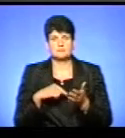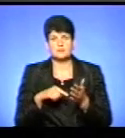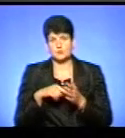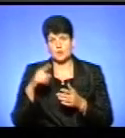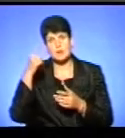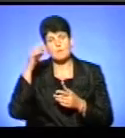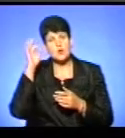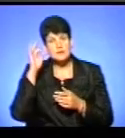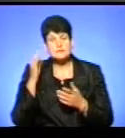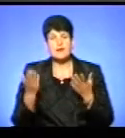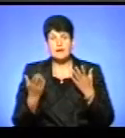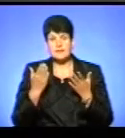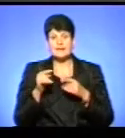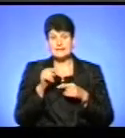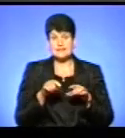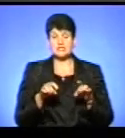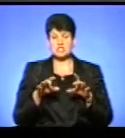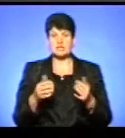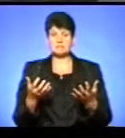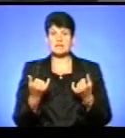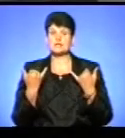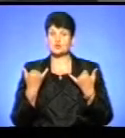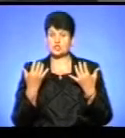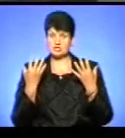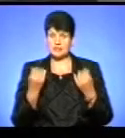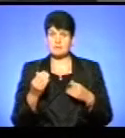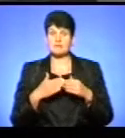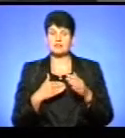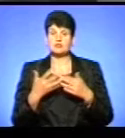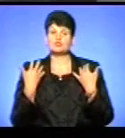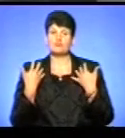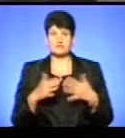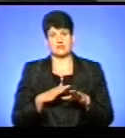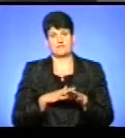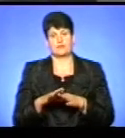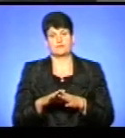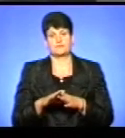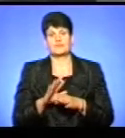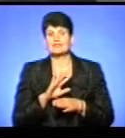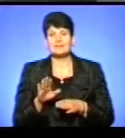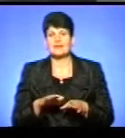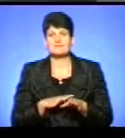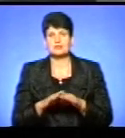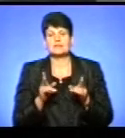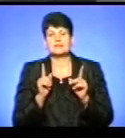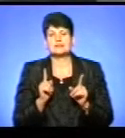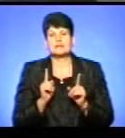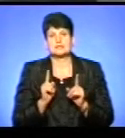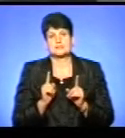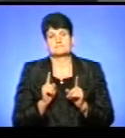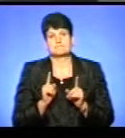Але ті рішення, які прийняті на сьогоднішній день, вони вже практично виконані. Тобто, не виконані вони тільки в